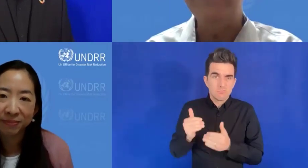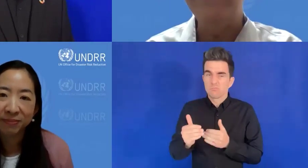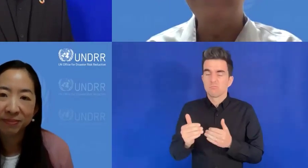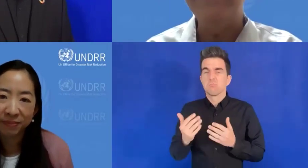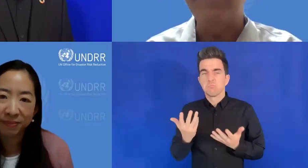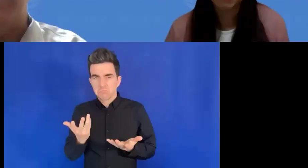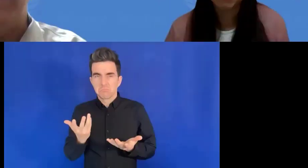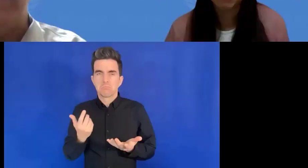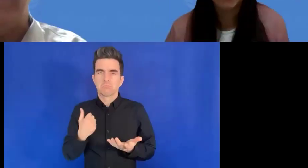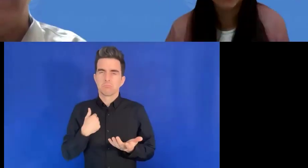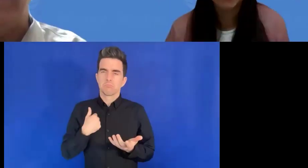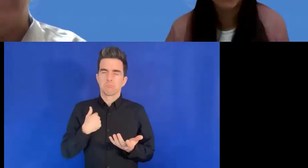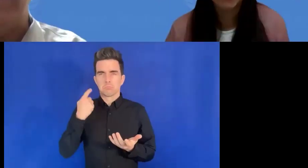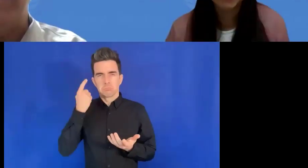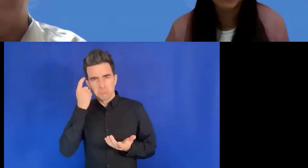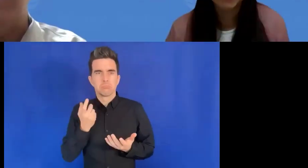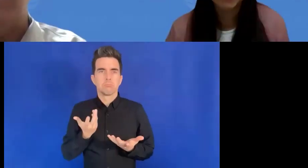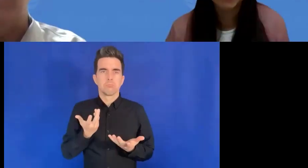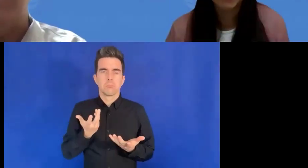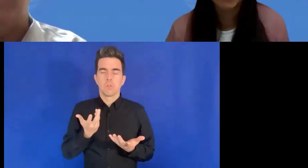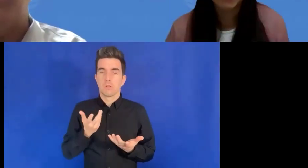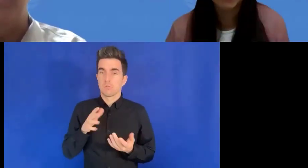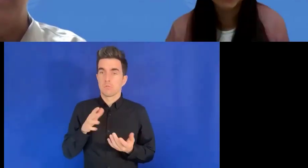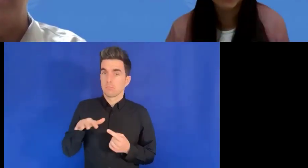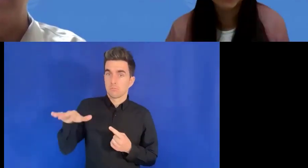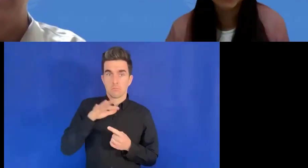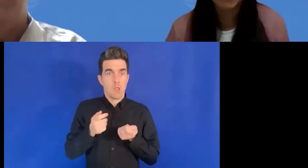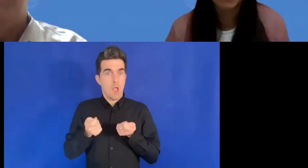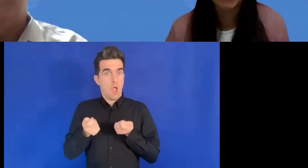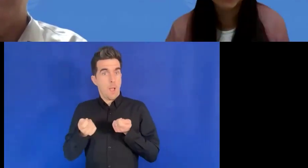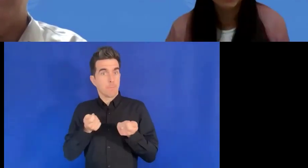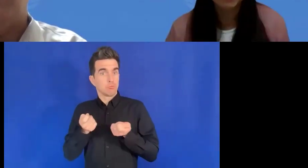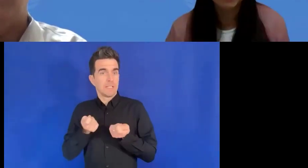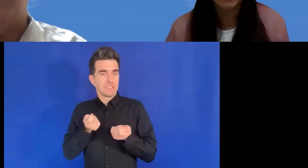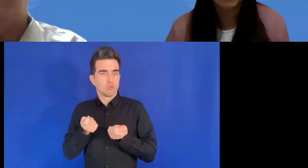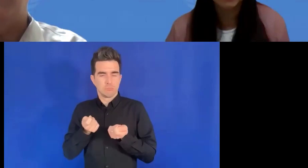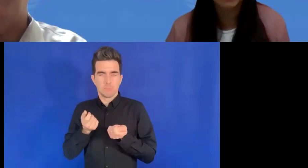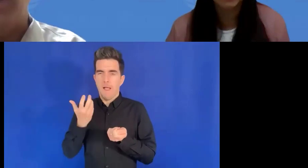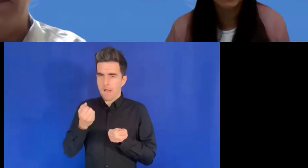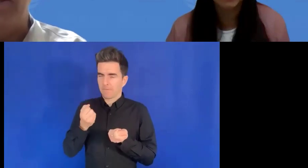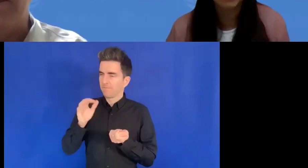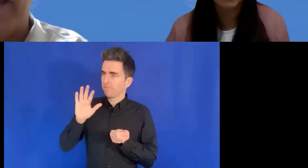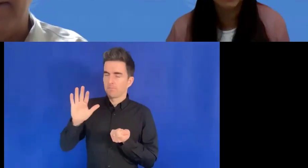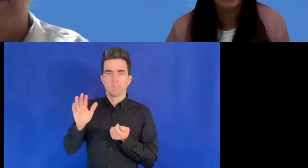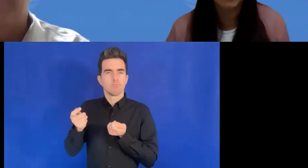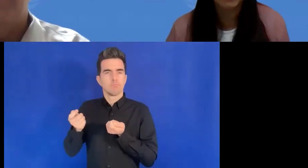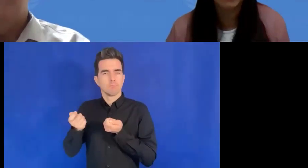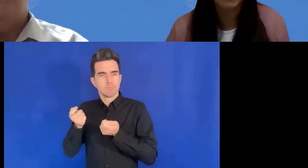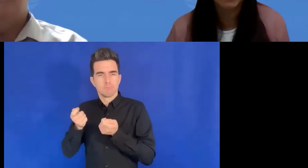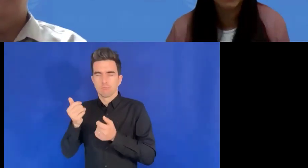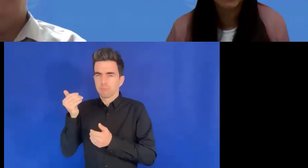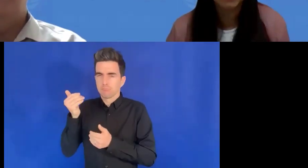structure de gouvernement, il y a un leader